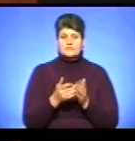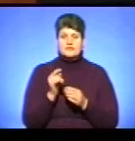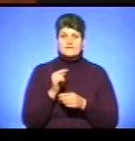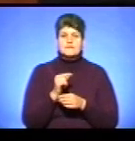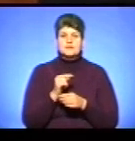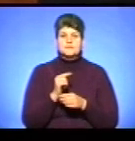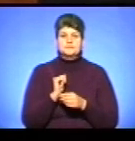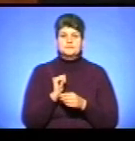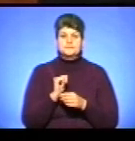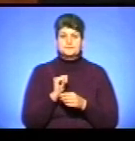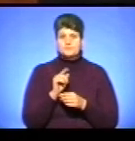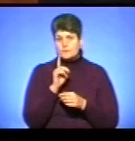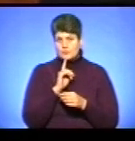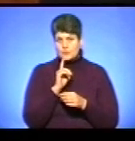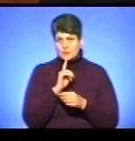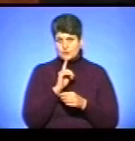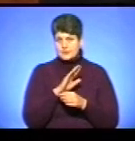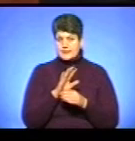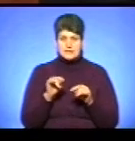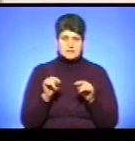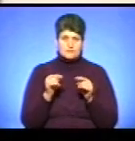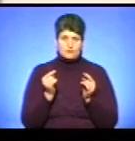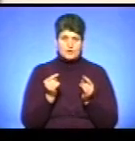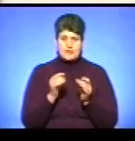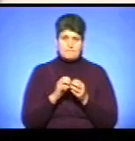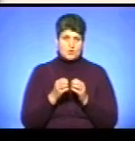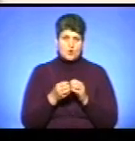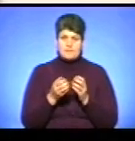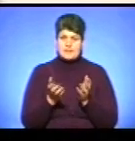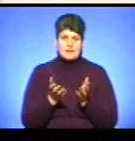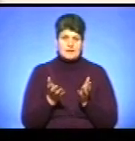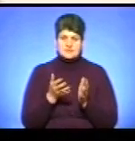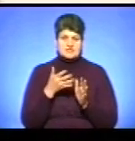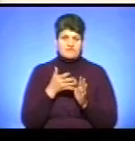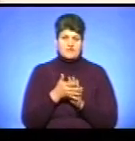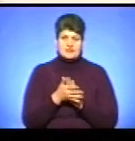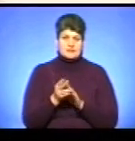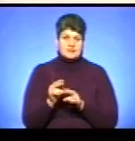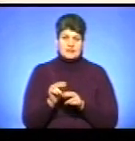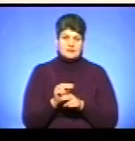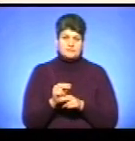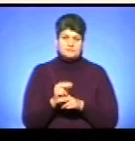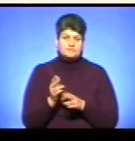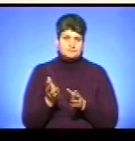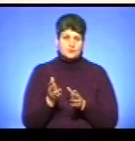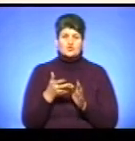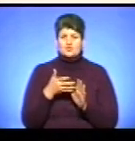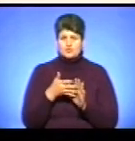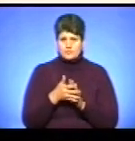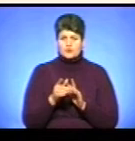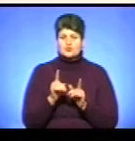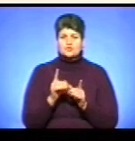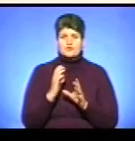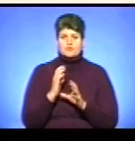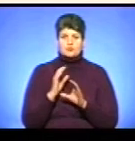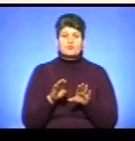він поки що не створює проблем з витратами на його отримання. Зрозуміло, що автобус